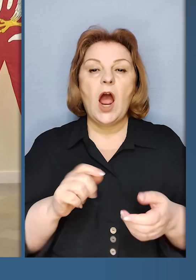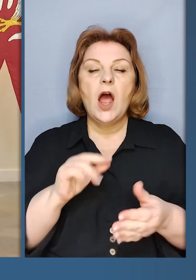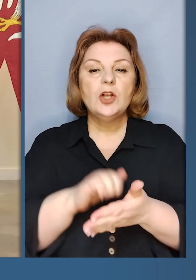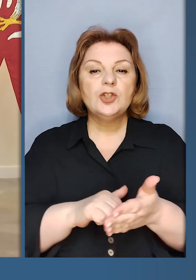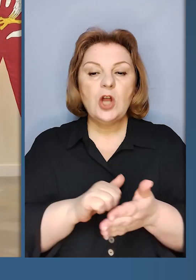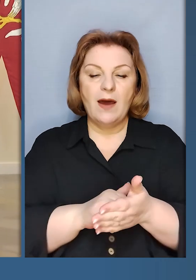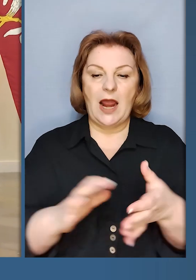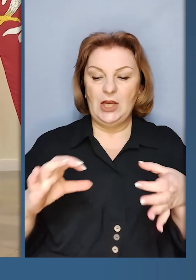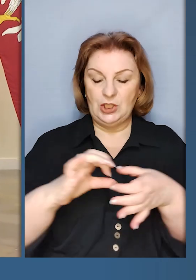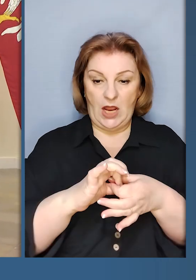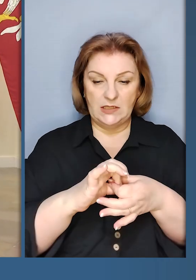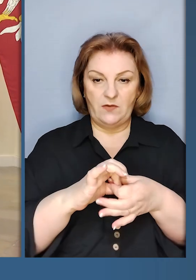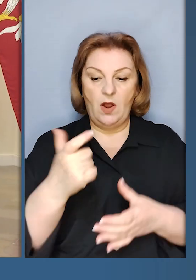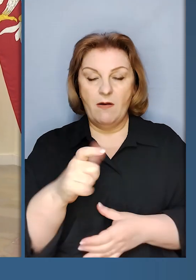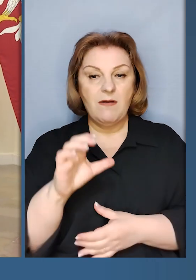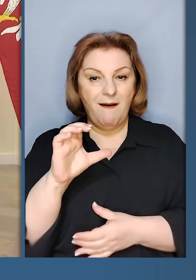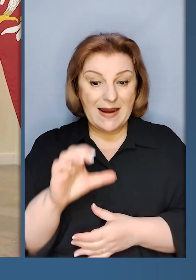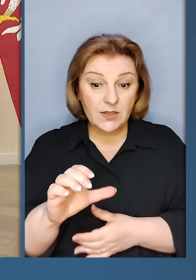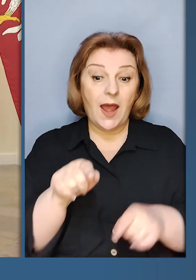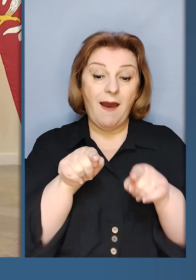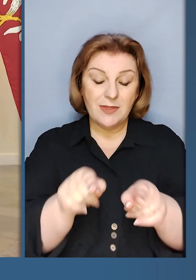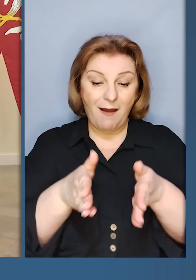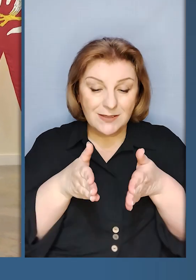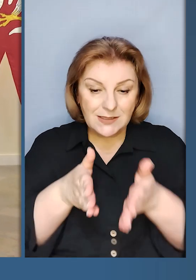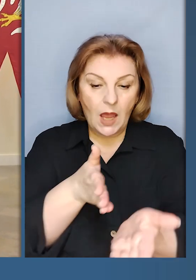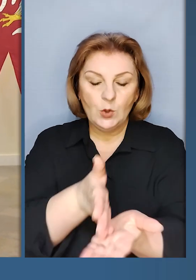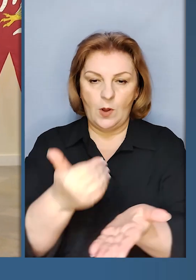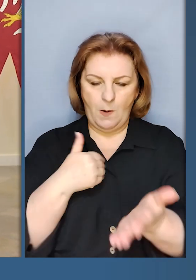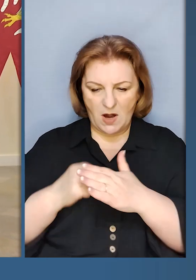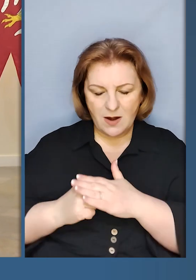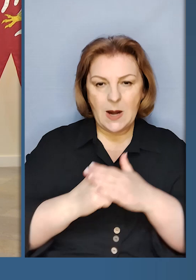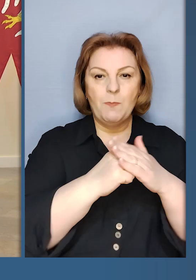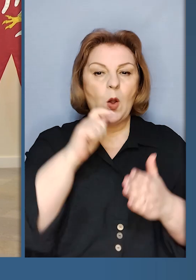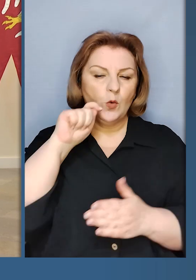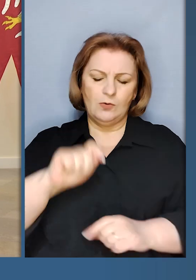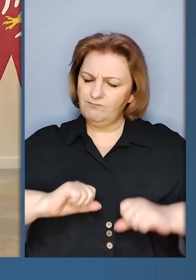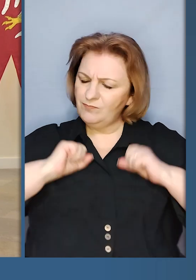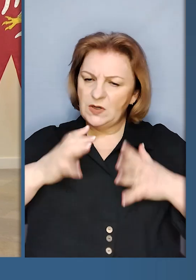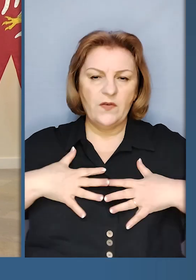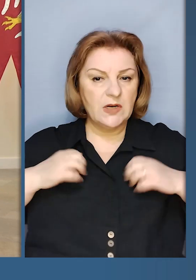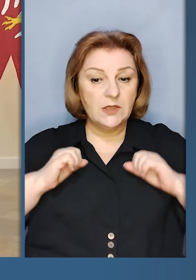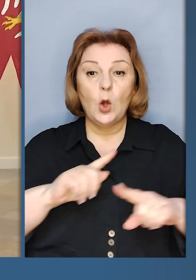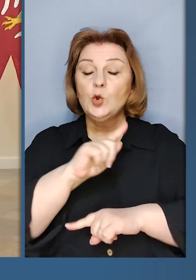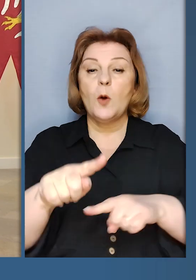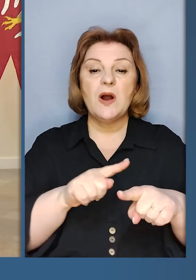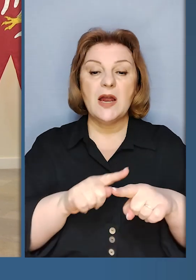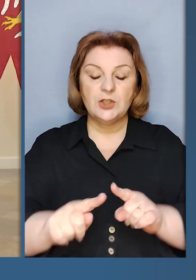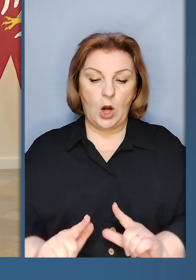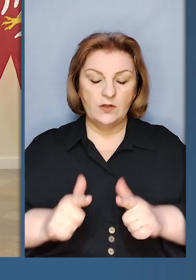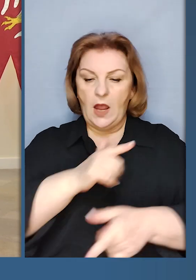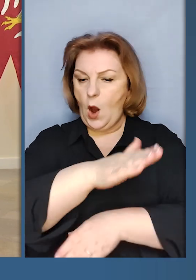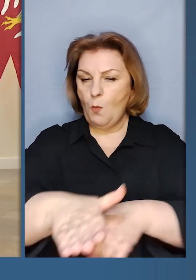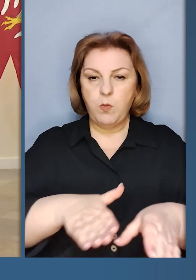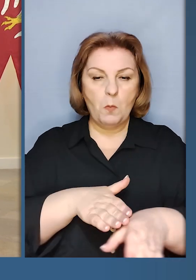в ЄС, а на цій дорозі ми підтримуємо Україну з усіх сил, щоб вона якнайшвидше стала